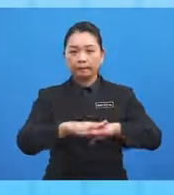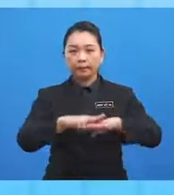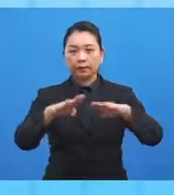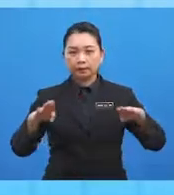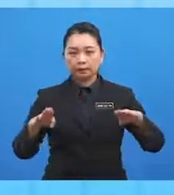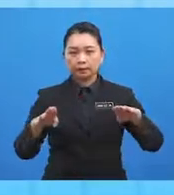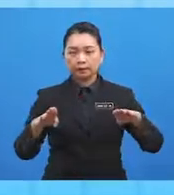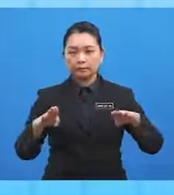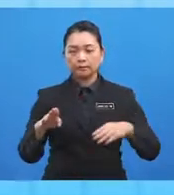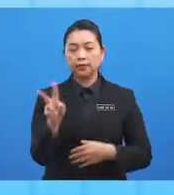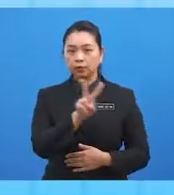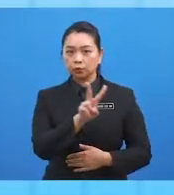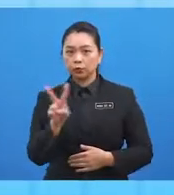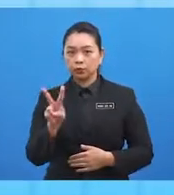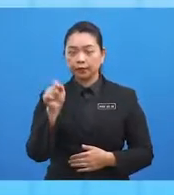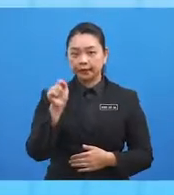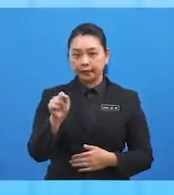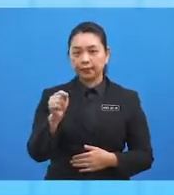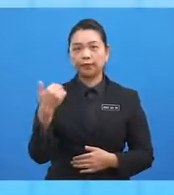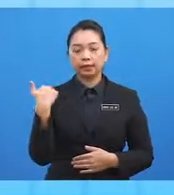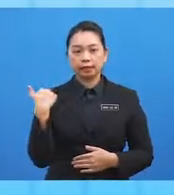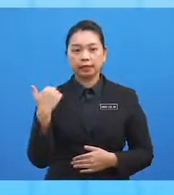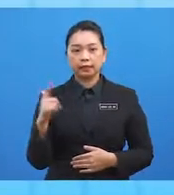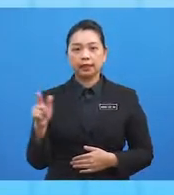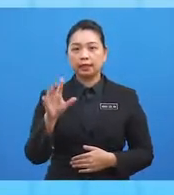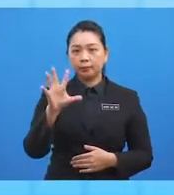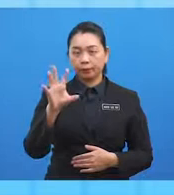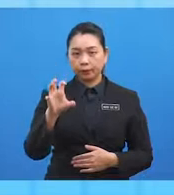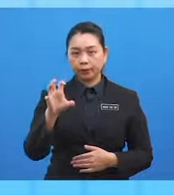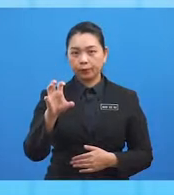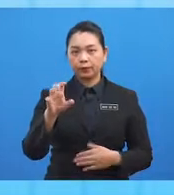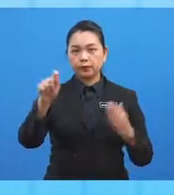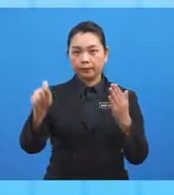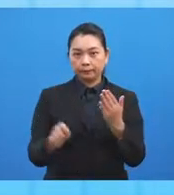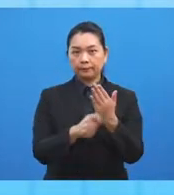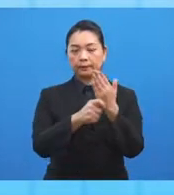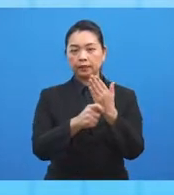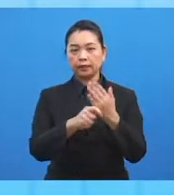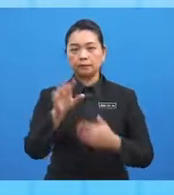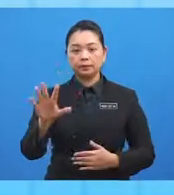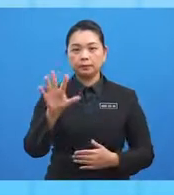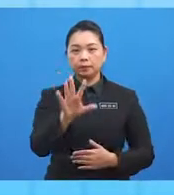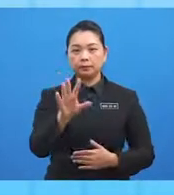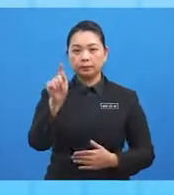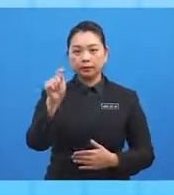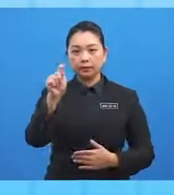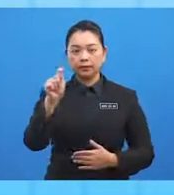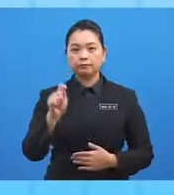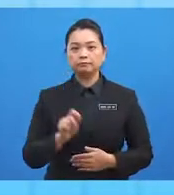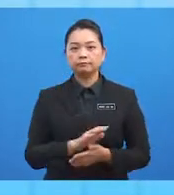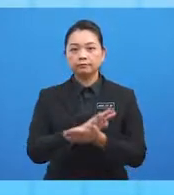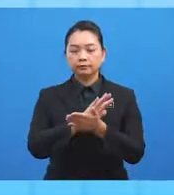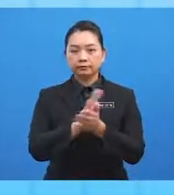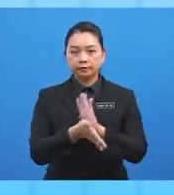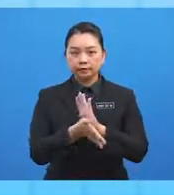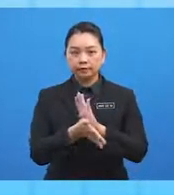bagi kedua-dua titik ini ialah 50 darjah tambah 55 darjah